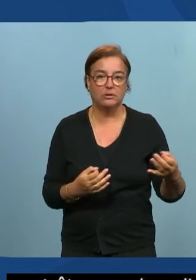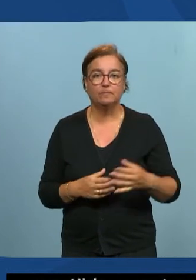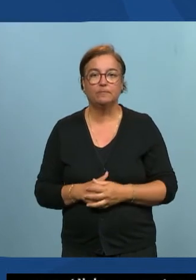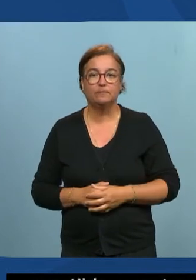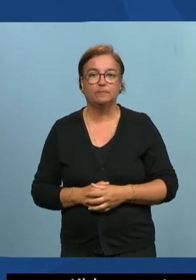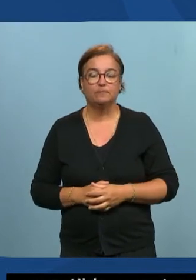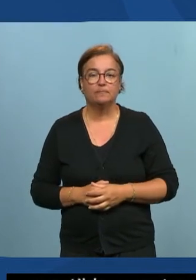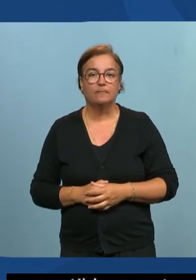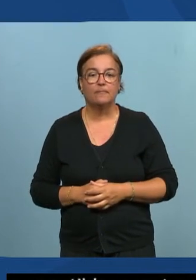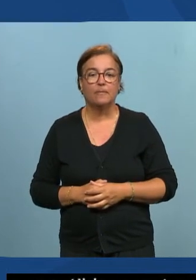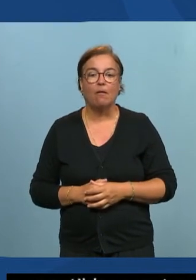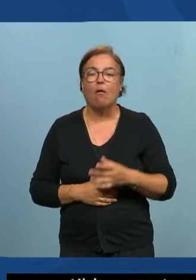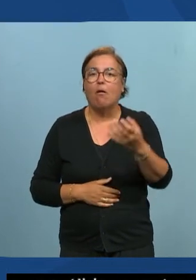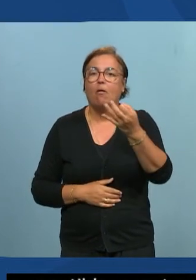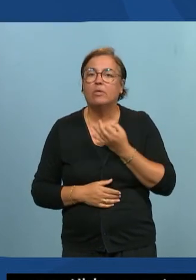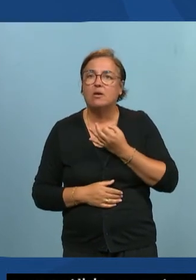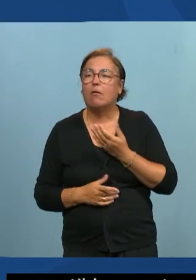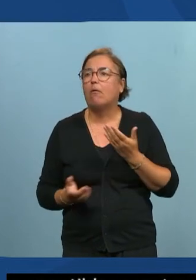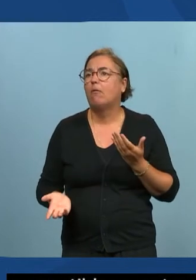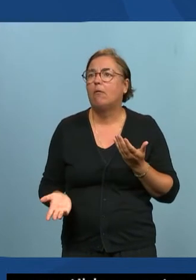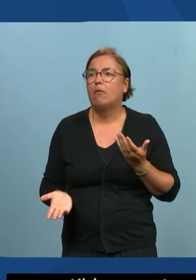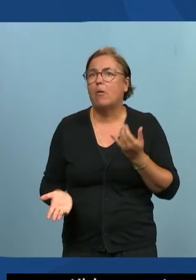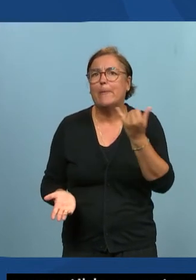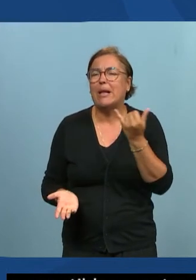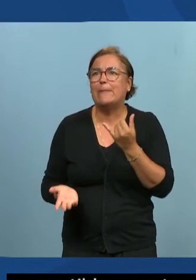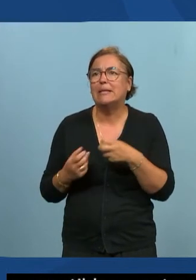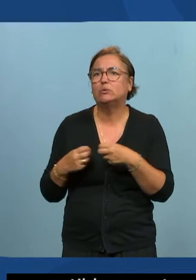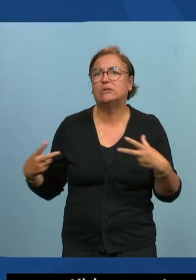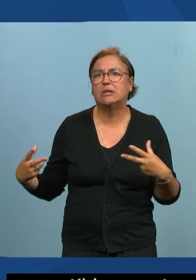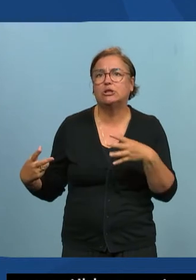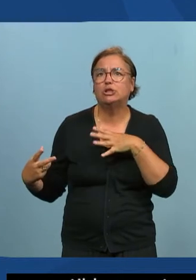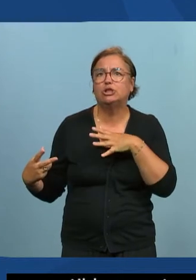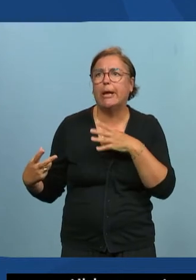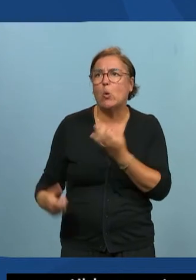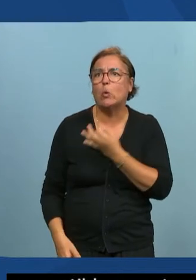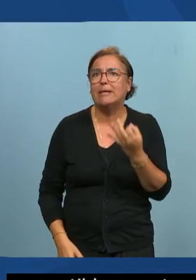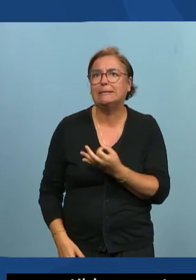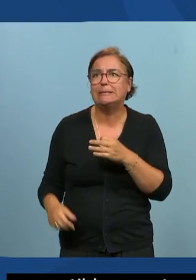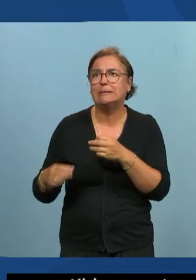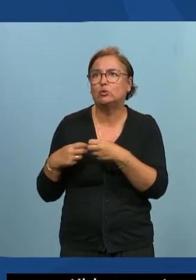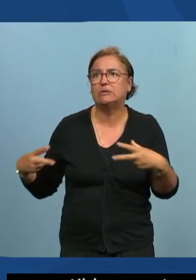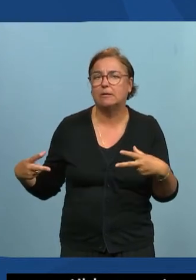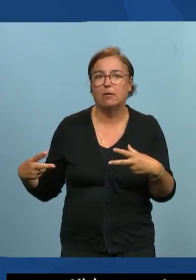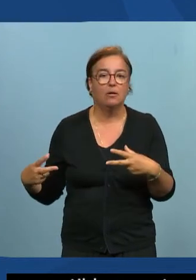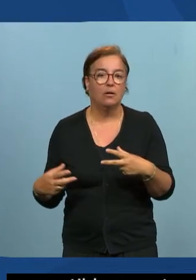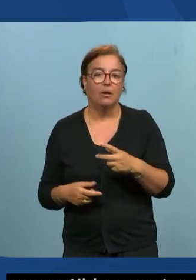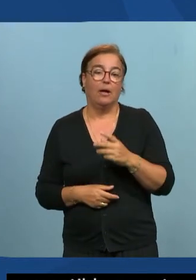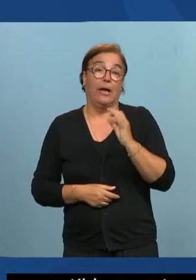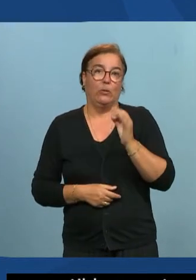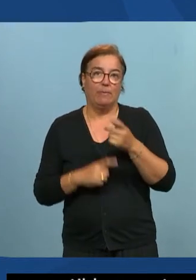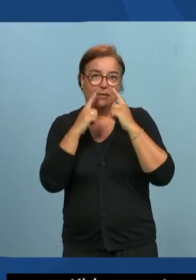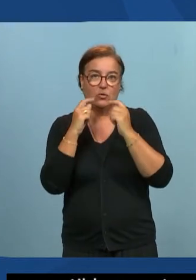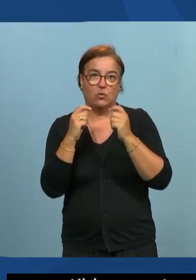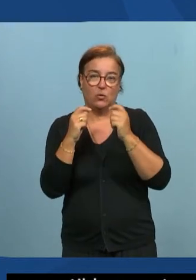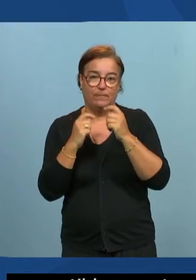et vous allez me dire mais j'ai pas besoin de réaliser des sous-titres j'ai des sous-titres automatiques oui mais attention